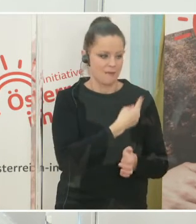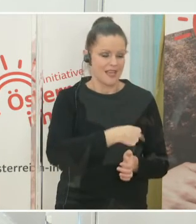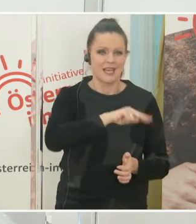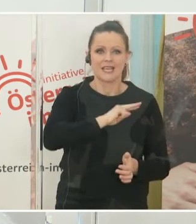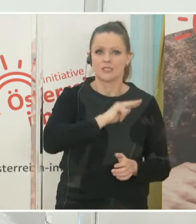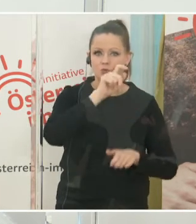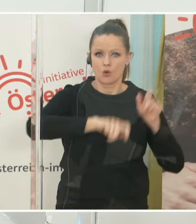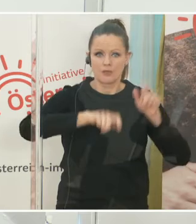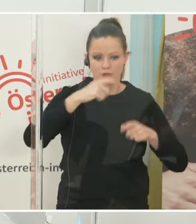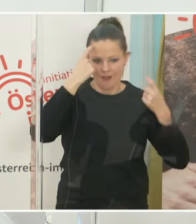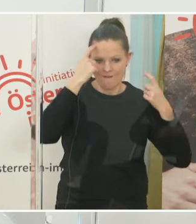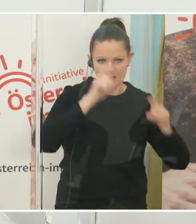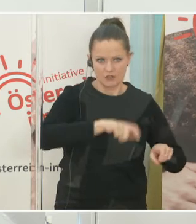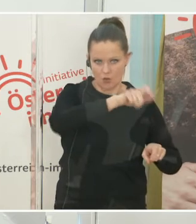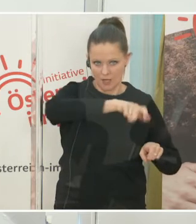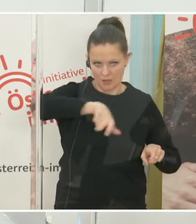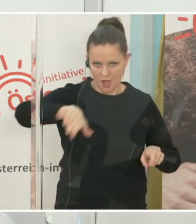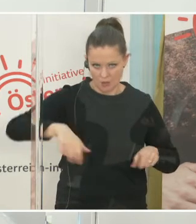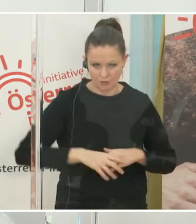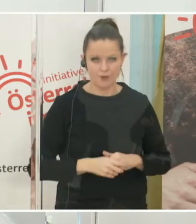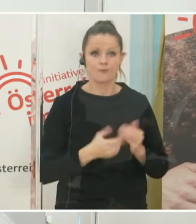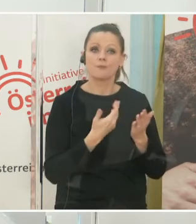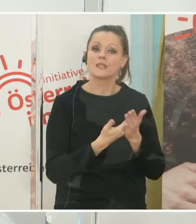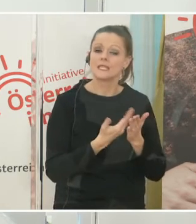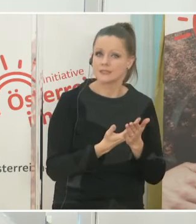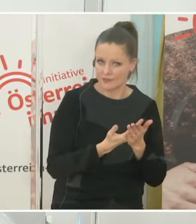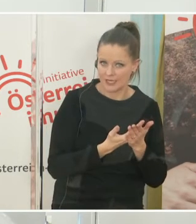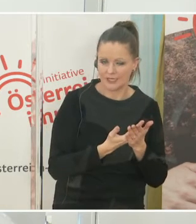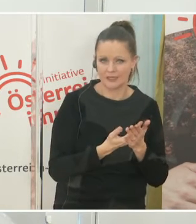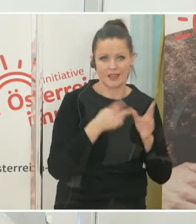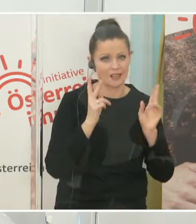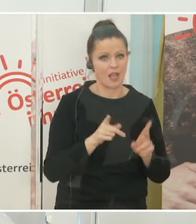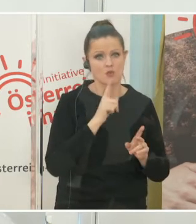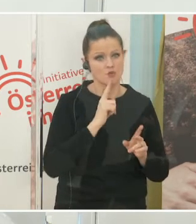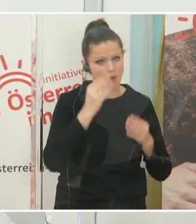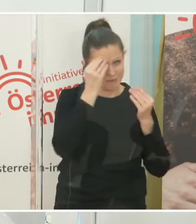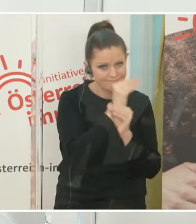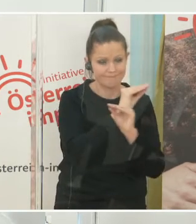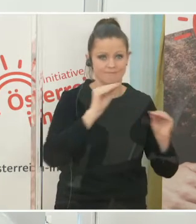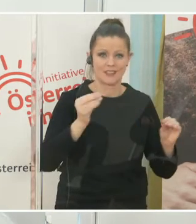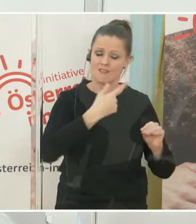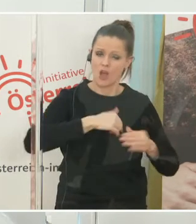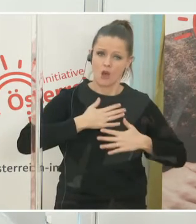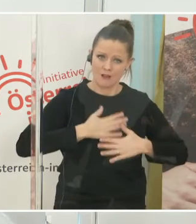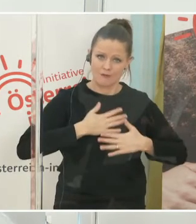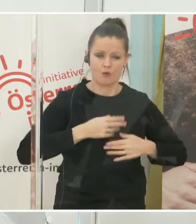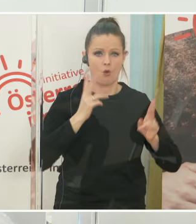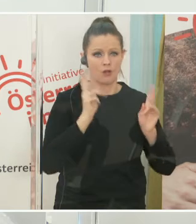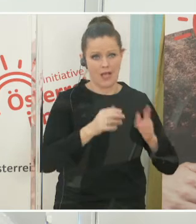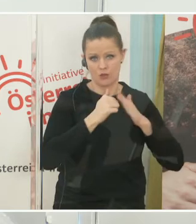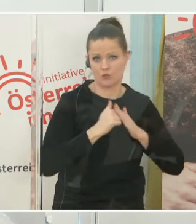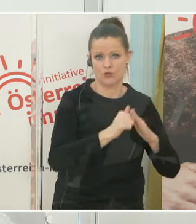versorgen und ich kann also hier auch nur dazu sagen, dass ich sehr froh bin, dass wir uns einen Beitrag leisten können,